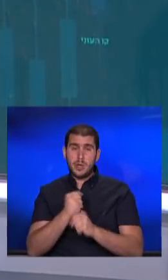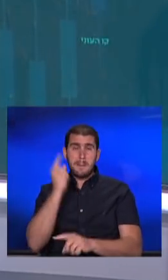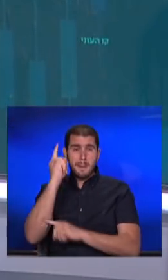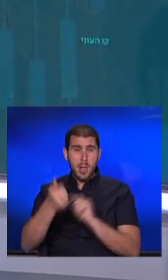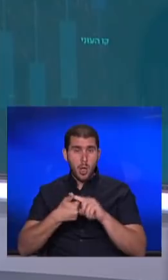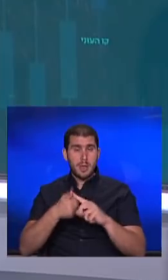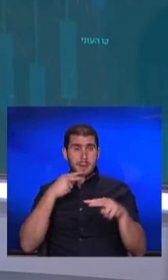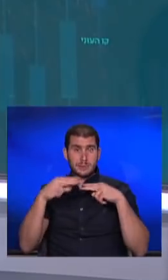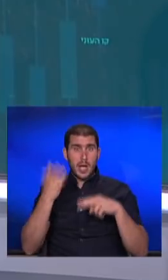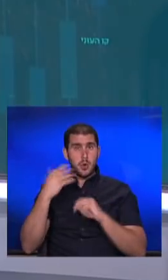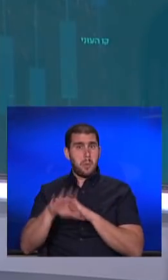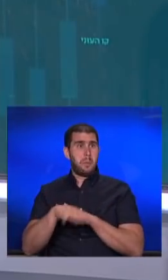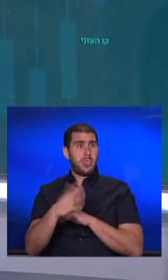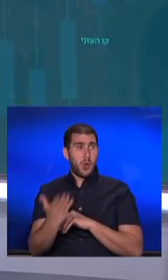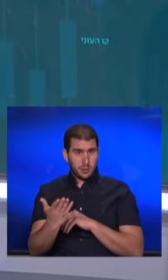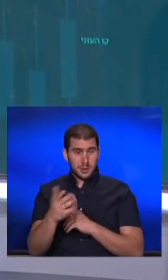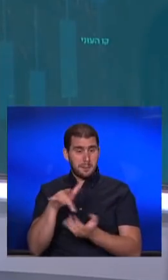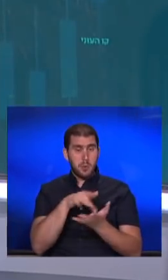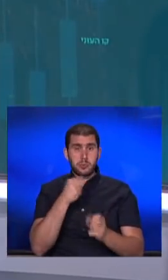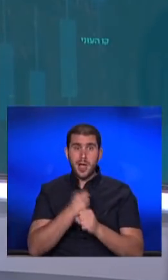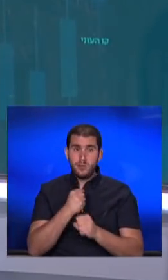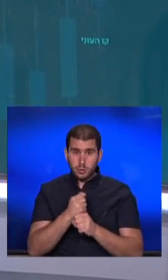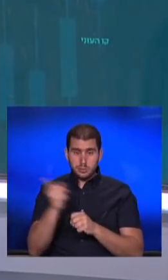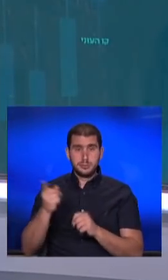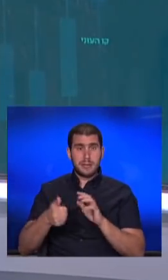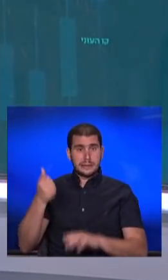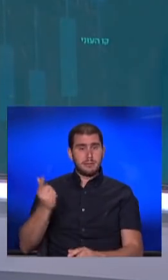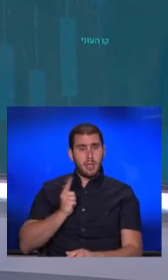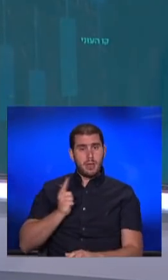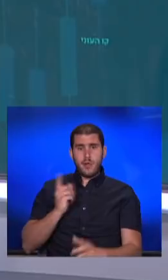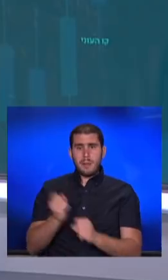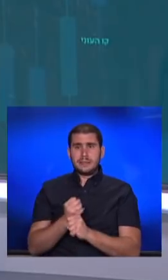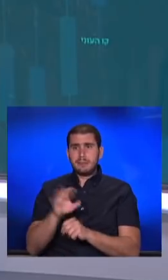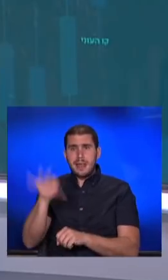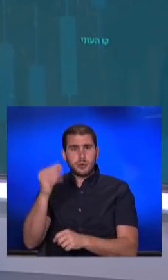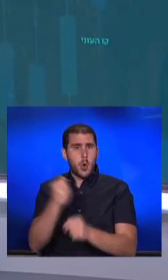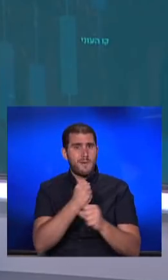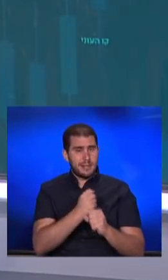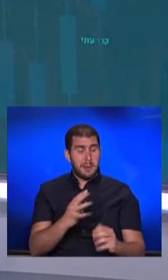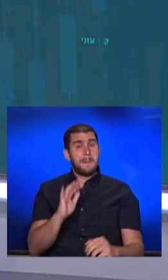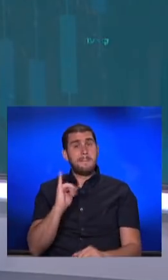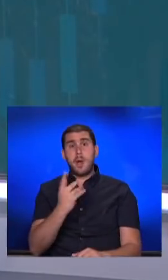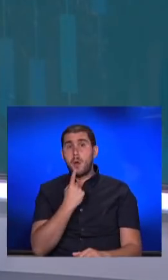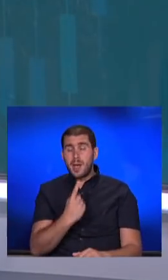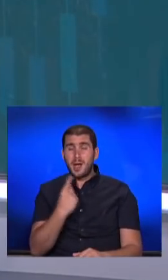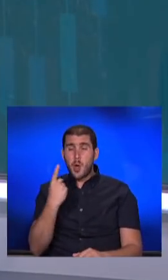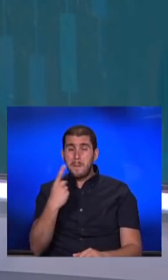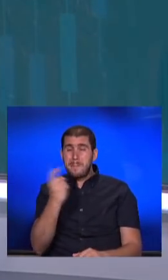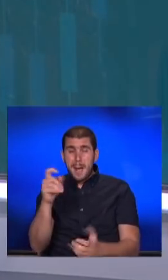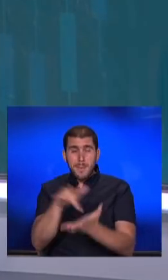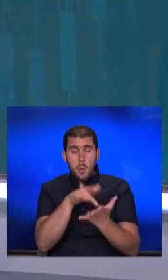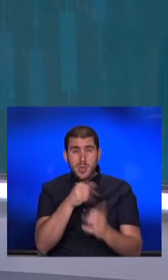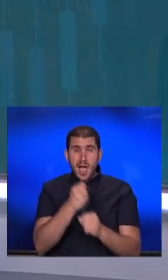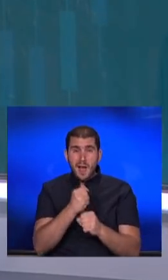ובמסעדנות היו פנויות, מקומות עבודה שהמעסיקים פשוט לא הצליחו להייש. מה שאומר שעל כל 100 מקומות עבודה